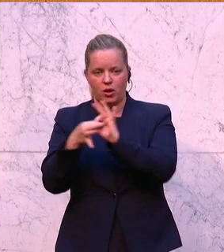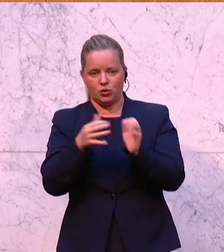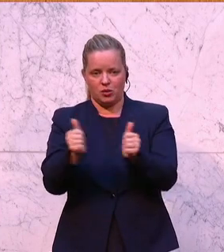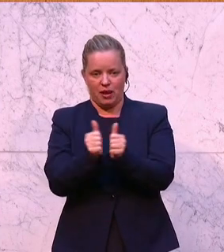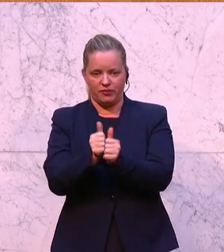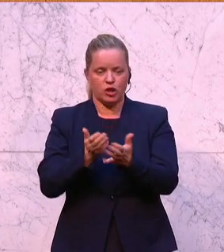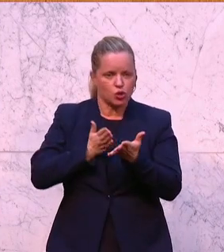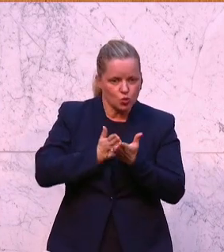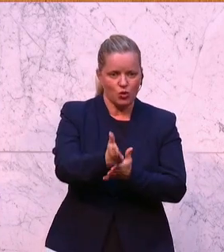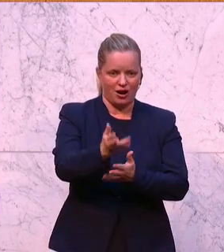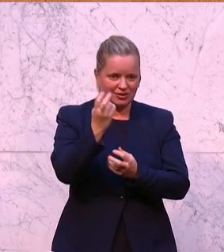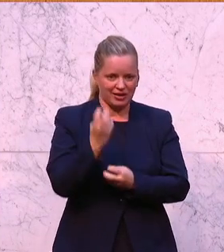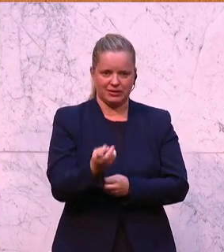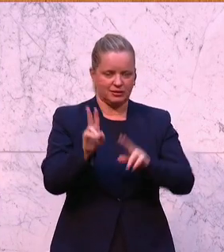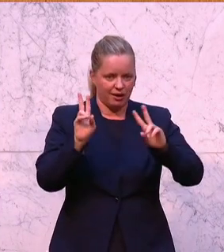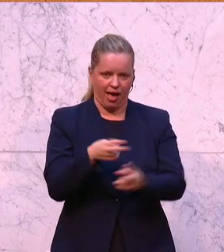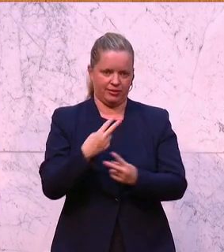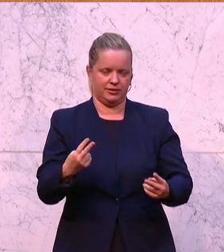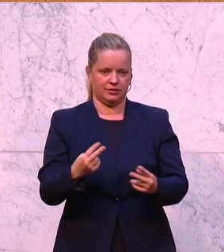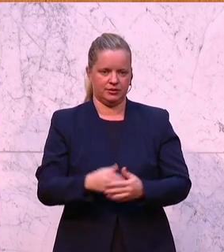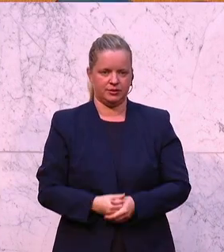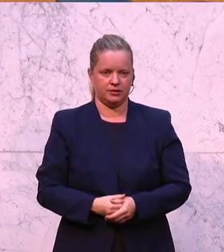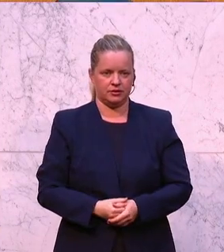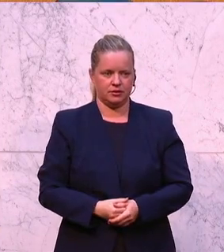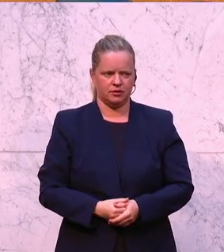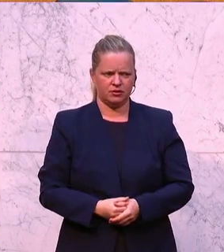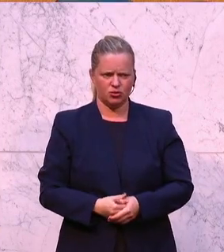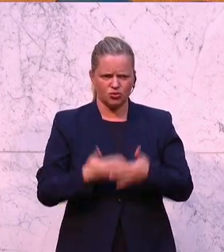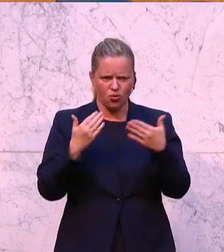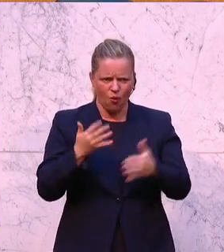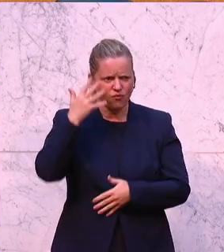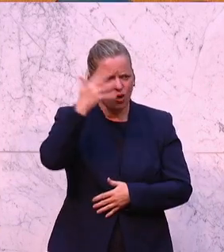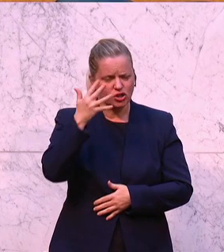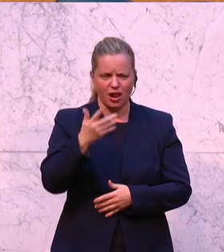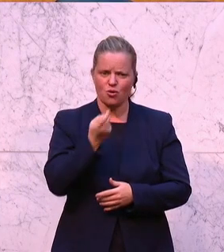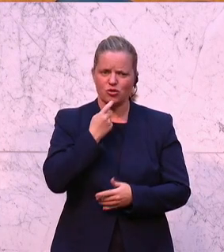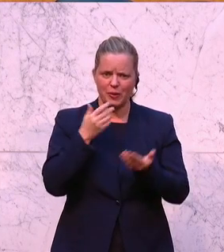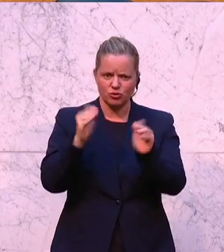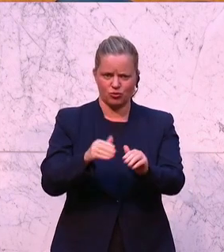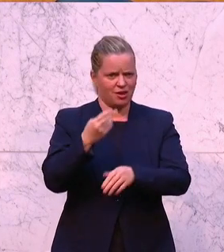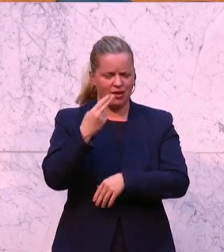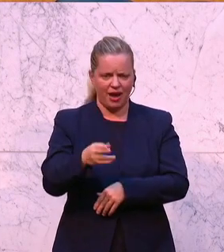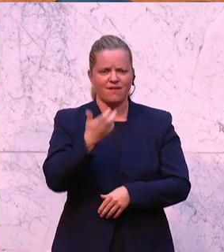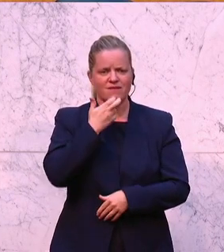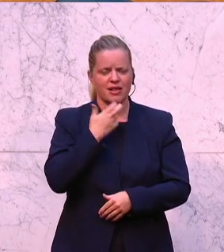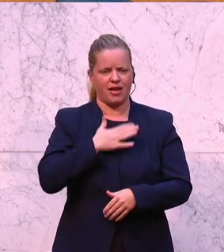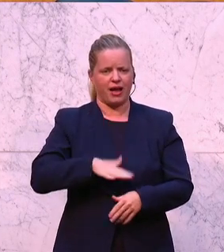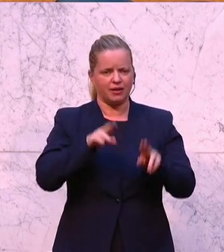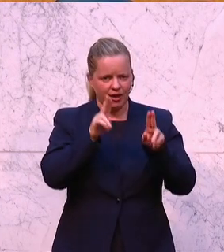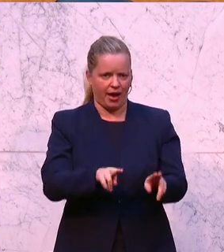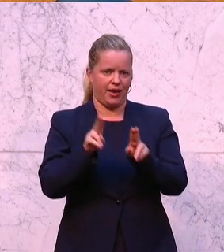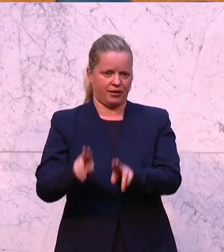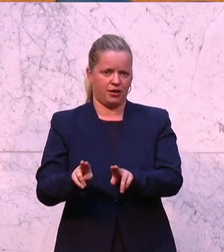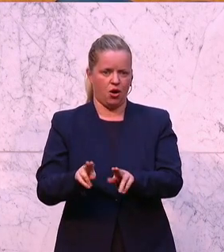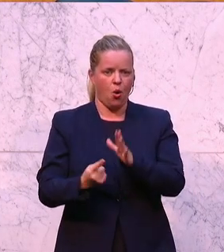nicht durchsetzen. Herr Bundesminister, das ist nicht der Konsumentenschutz, den wir uns vorstellen. Wir wollen einen gerechten Konsumentenschutz. Wir wollen wieder,